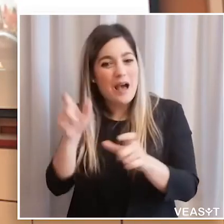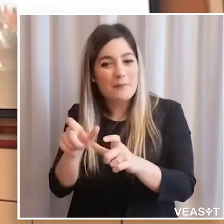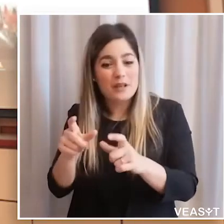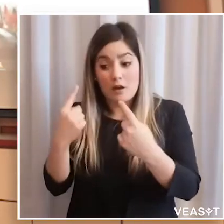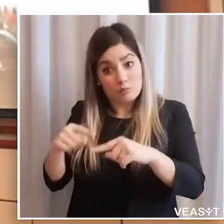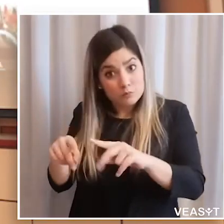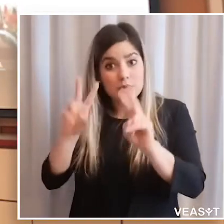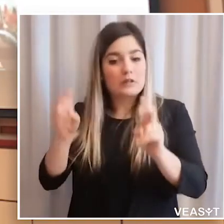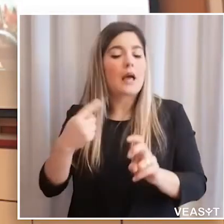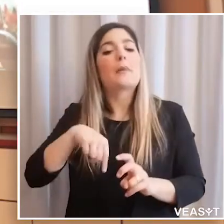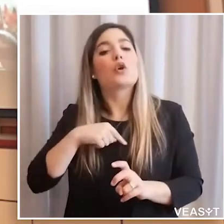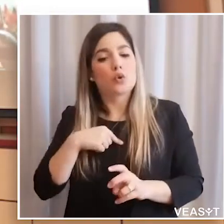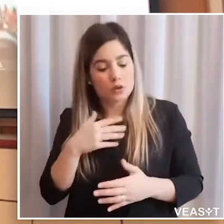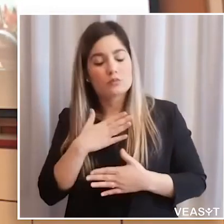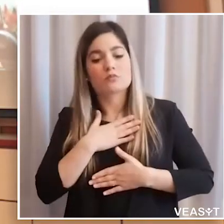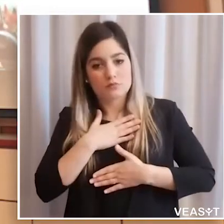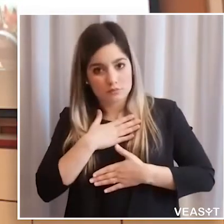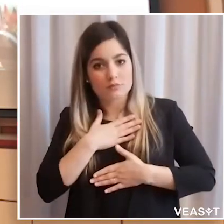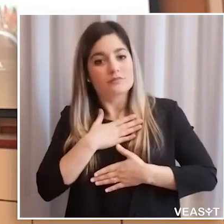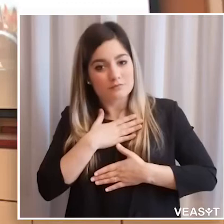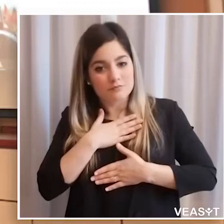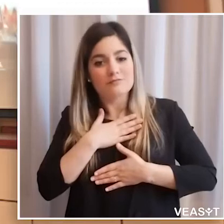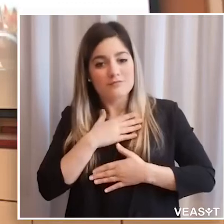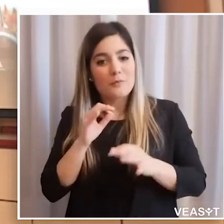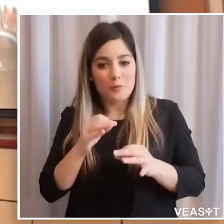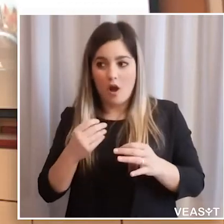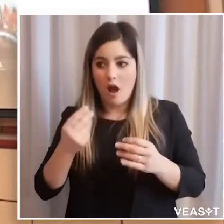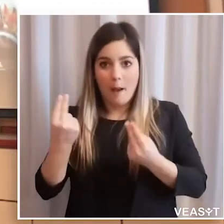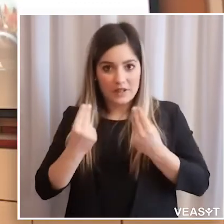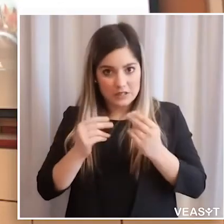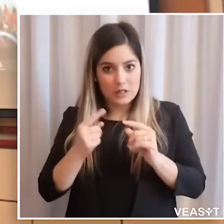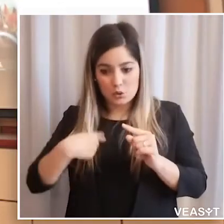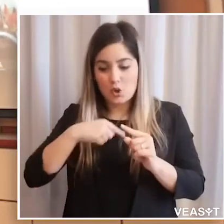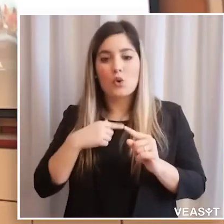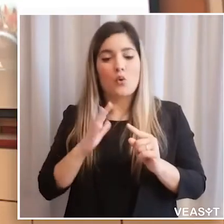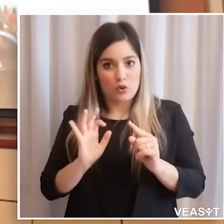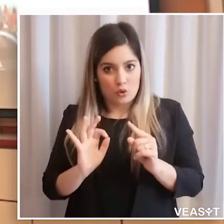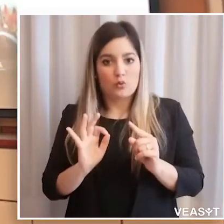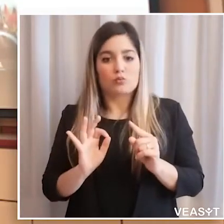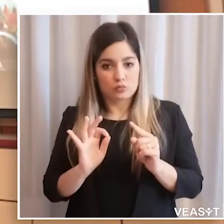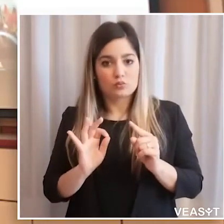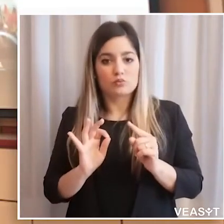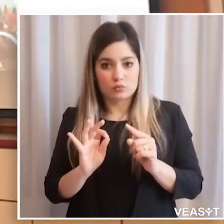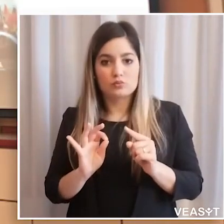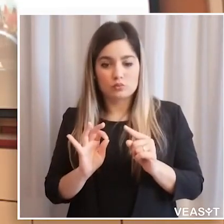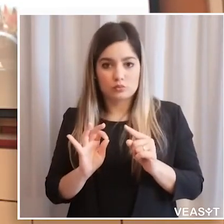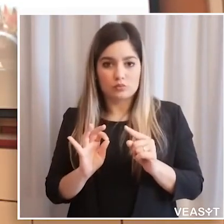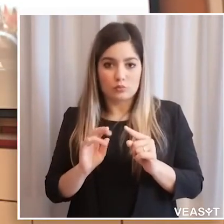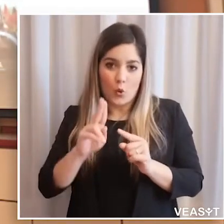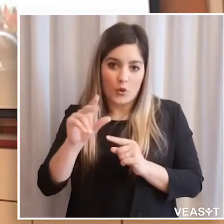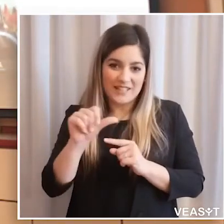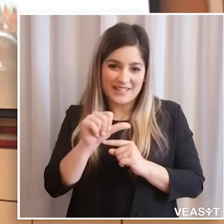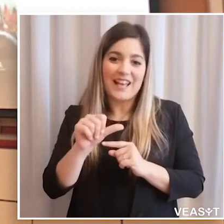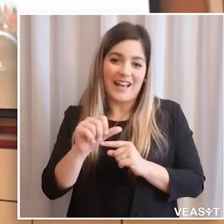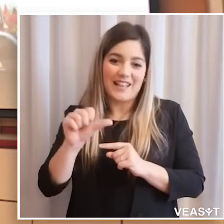diurne, soprattutto per i disabili. È un tema che a noi sta veramente molto, molto a cuore, a noi